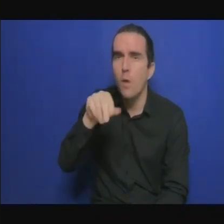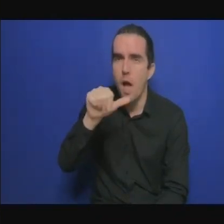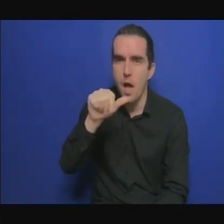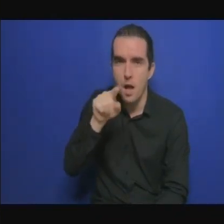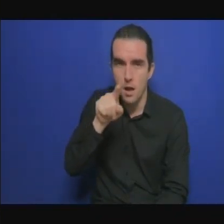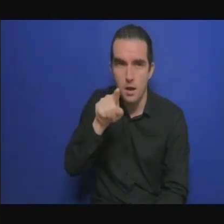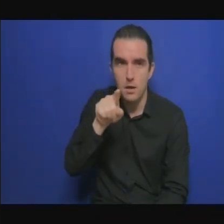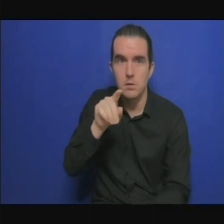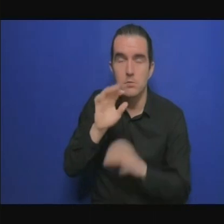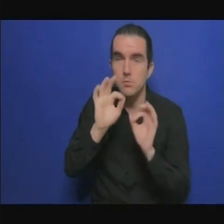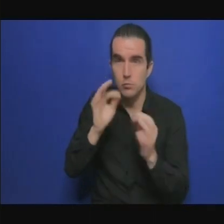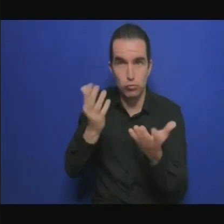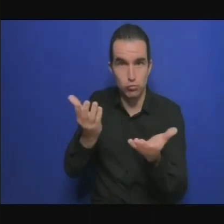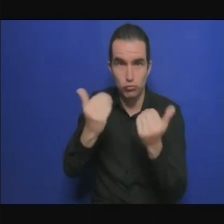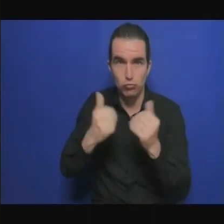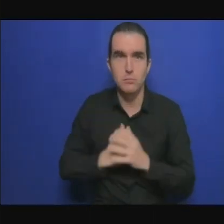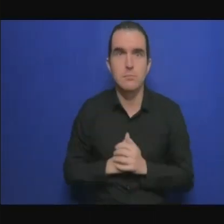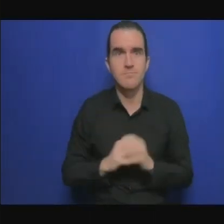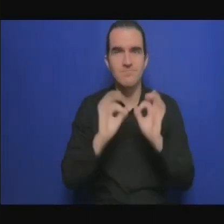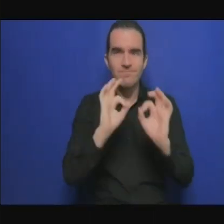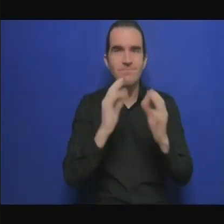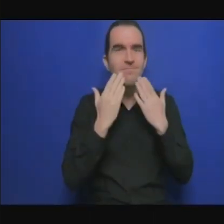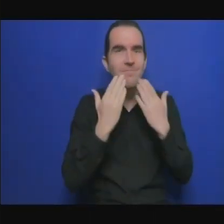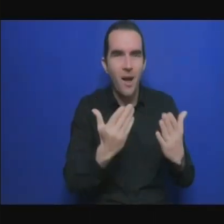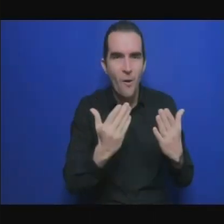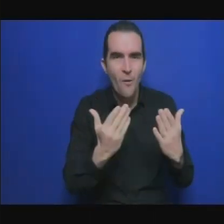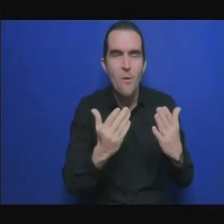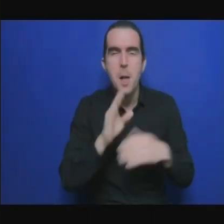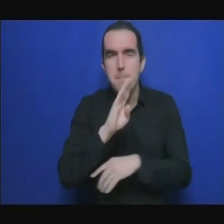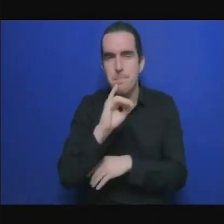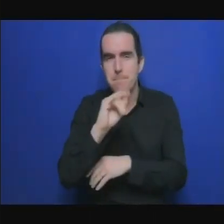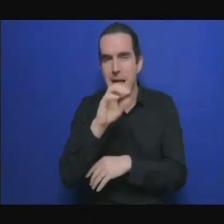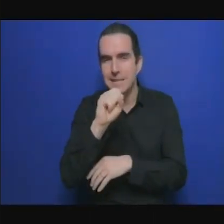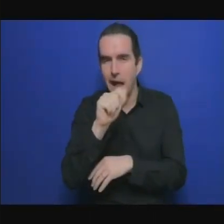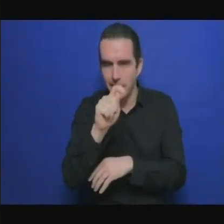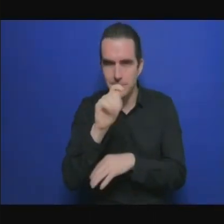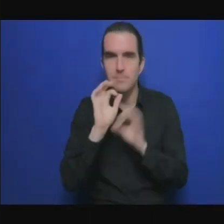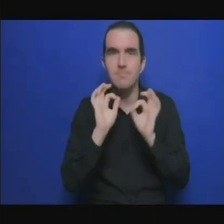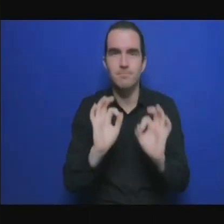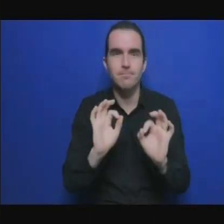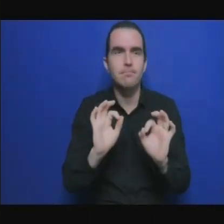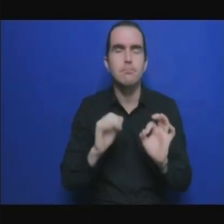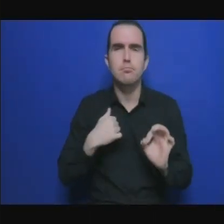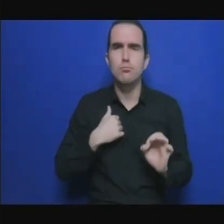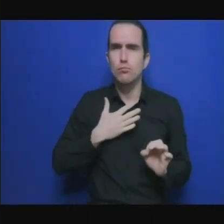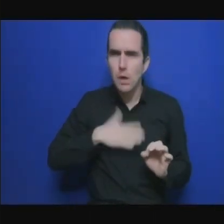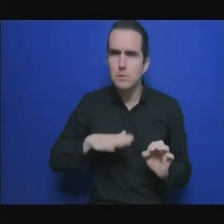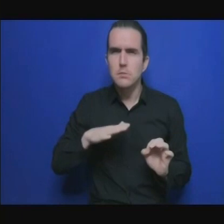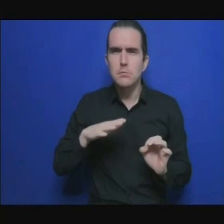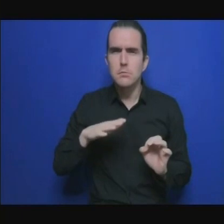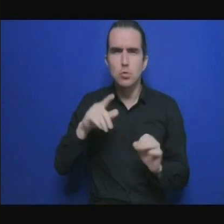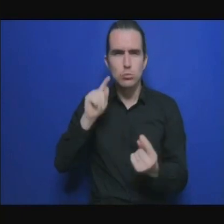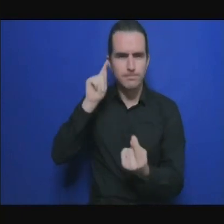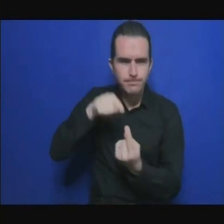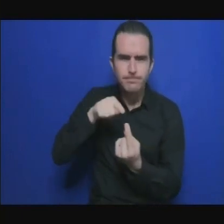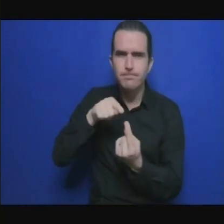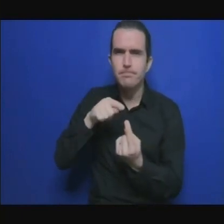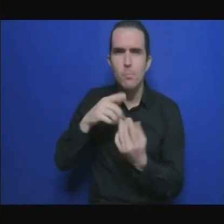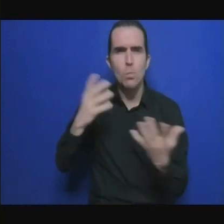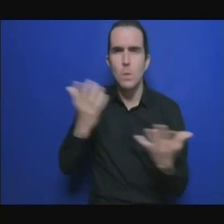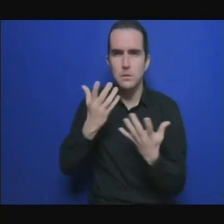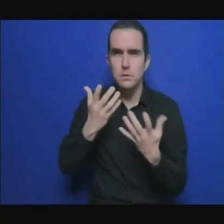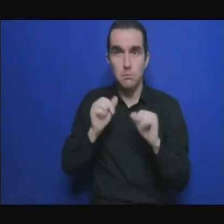je voudrais revenir sur l'idée de capacité d'absorption